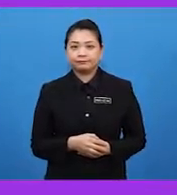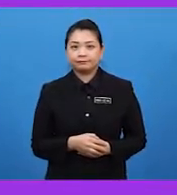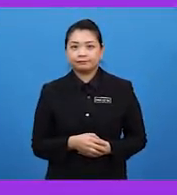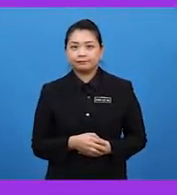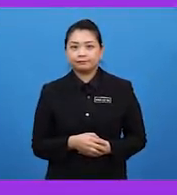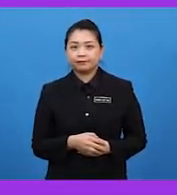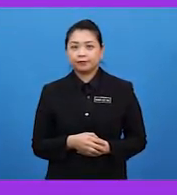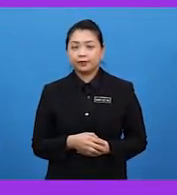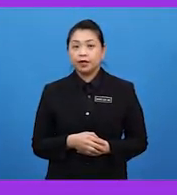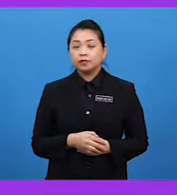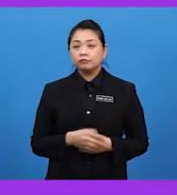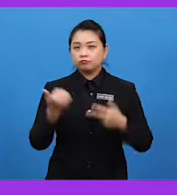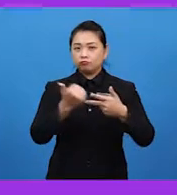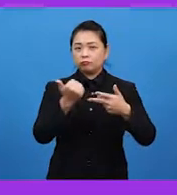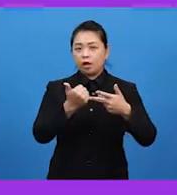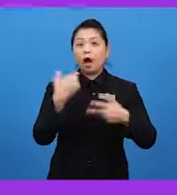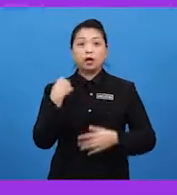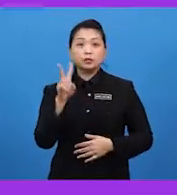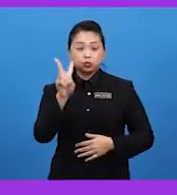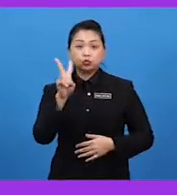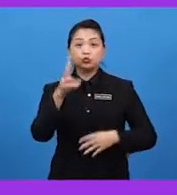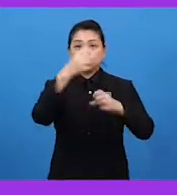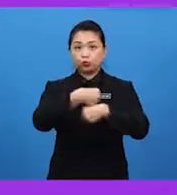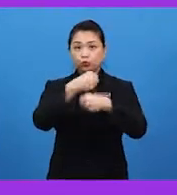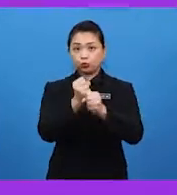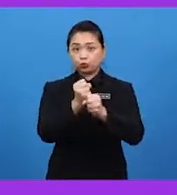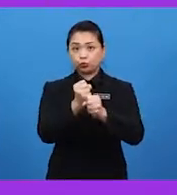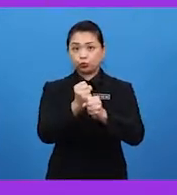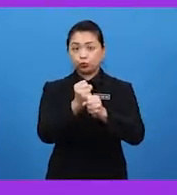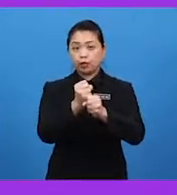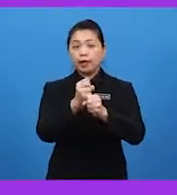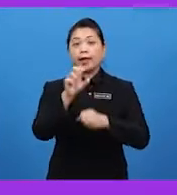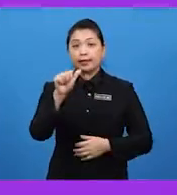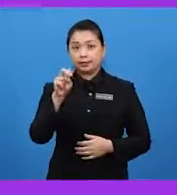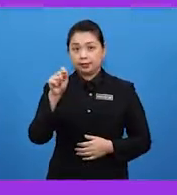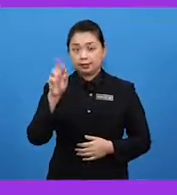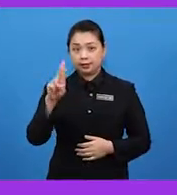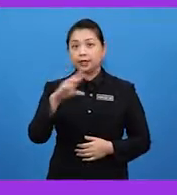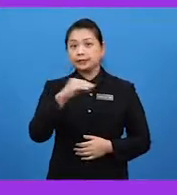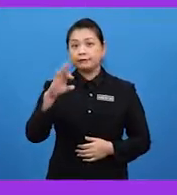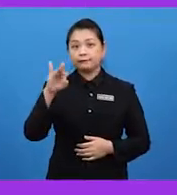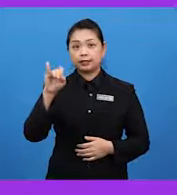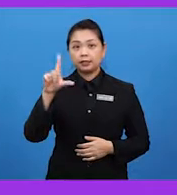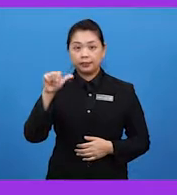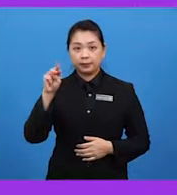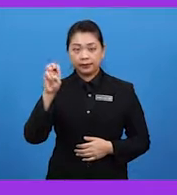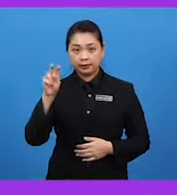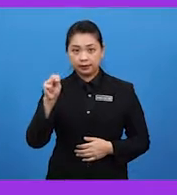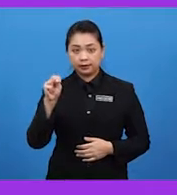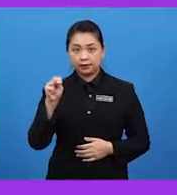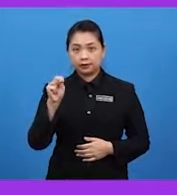Di stamen, terdapat dua struktur. Iaitu enter dan filament.